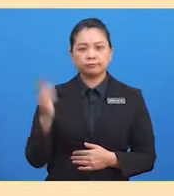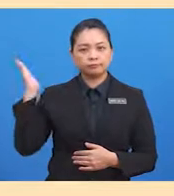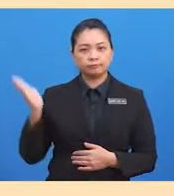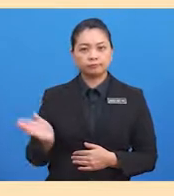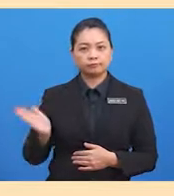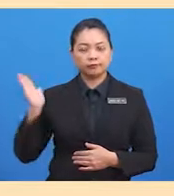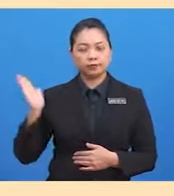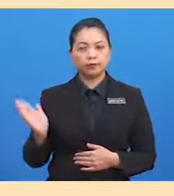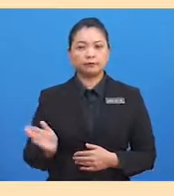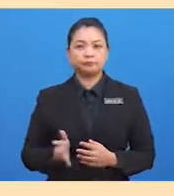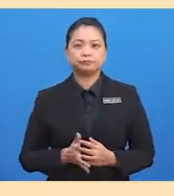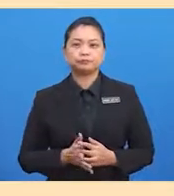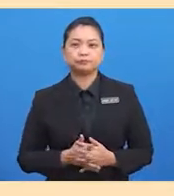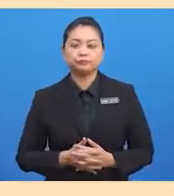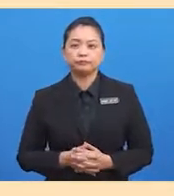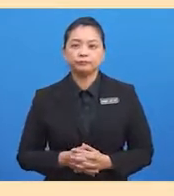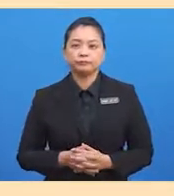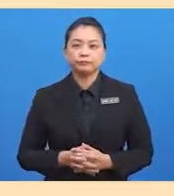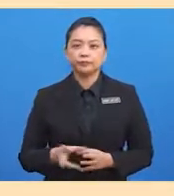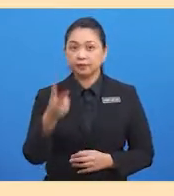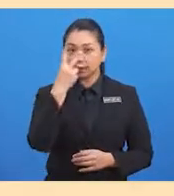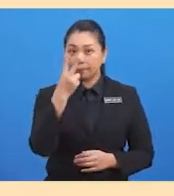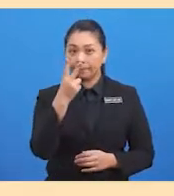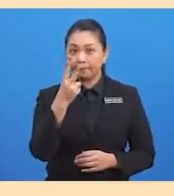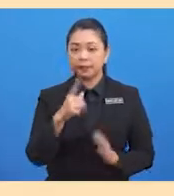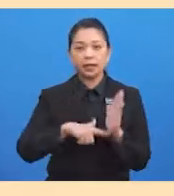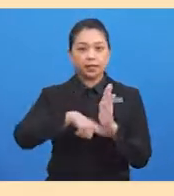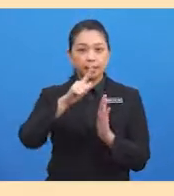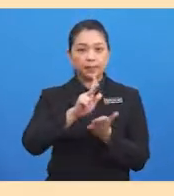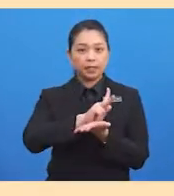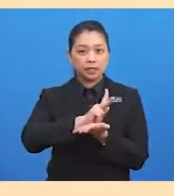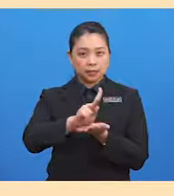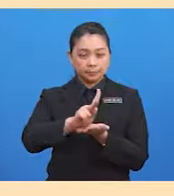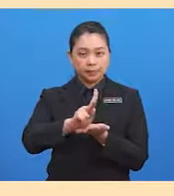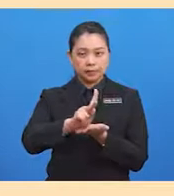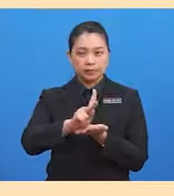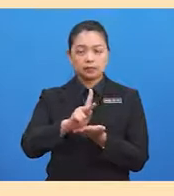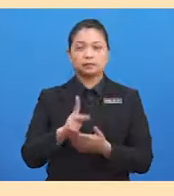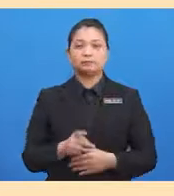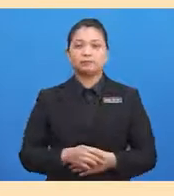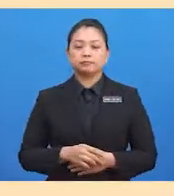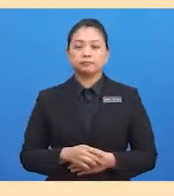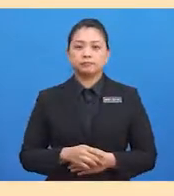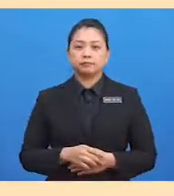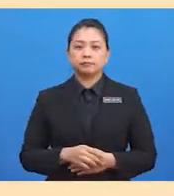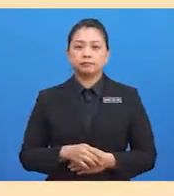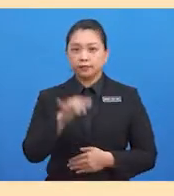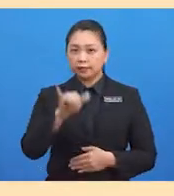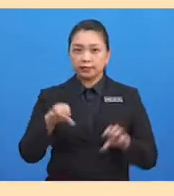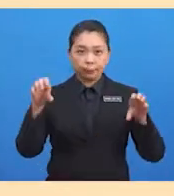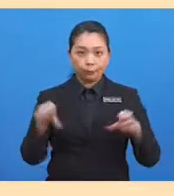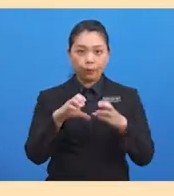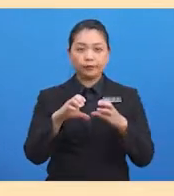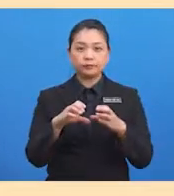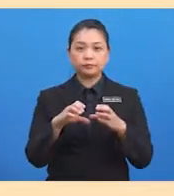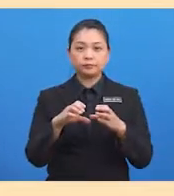nampak lebih kemas dan cantik pembuatannya berbanding dengan peralatan yang dicipta pada Zaman